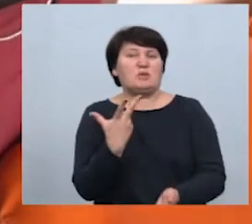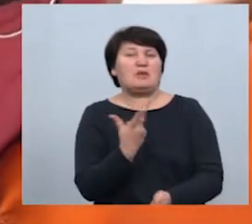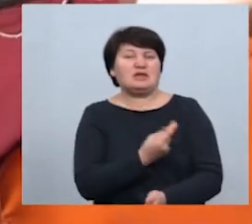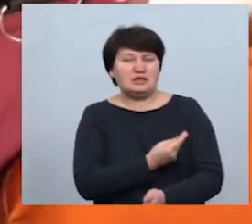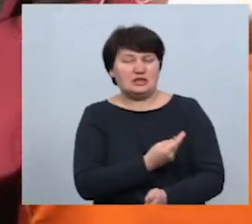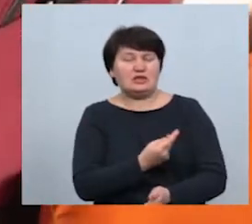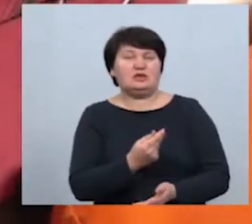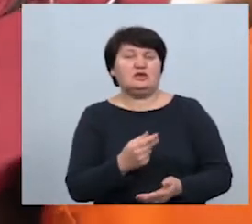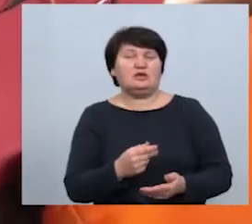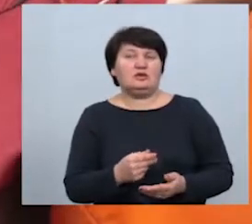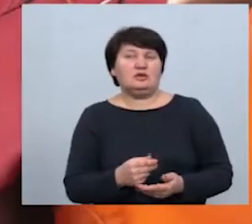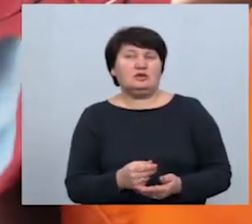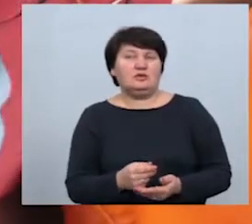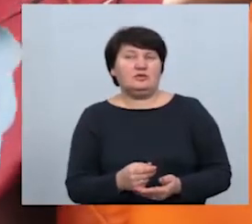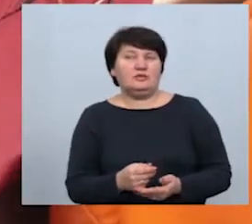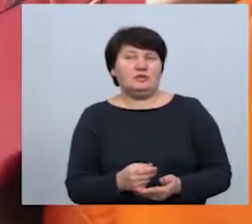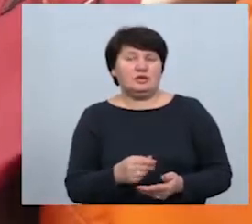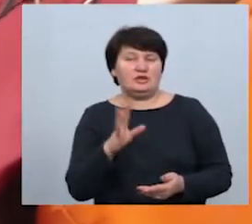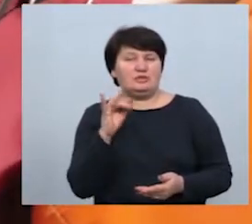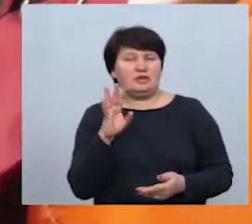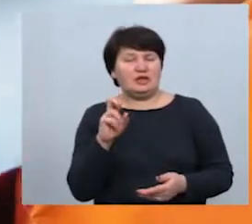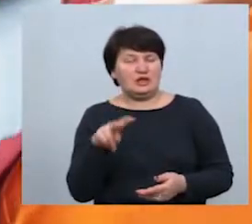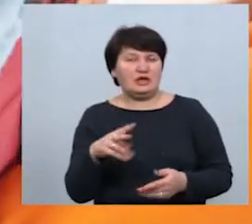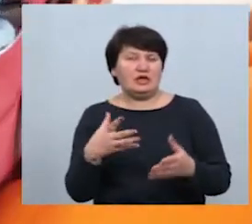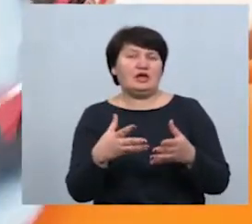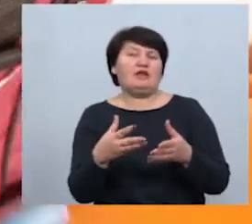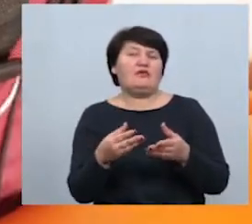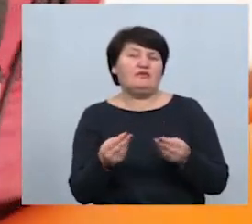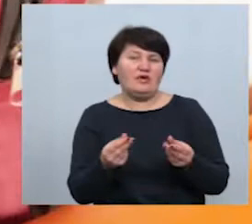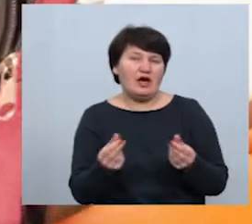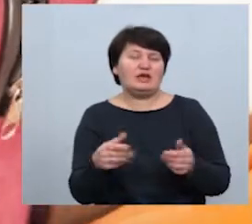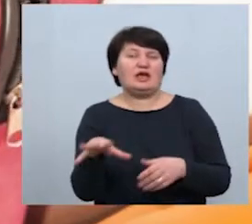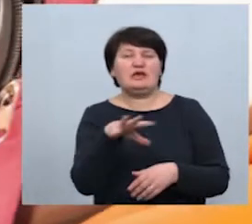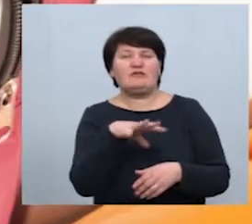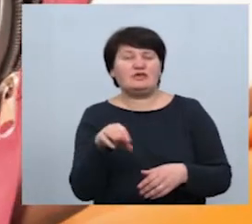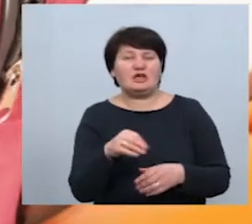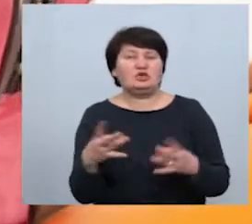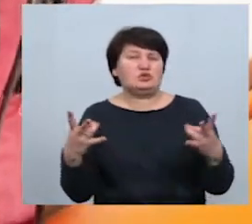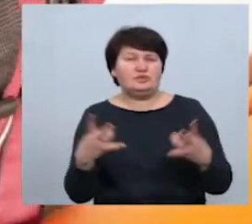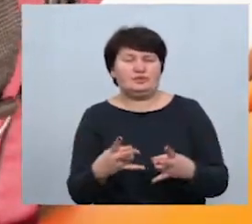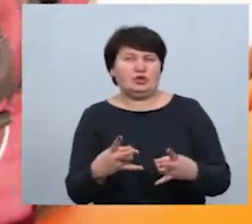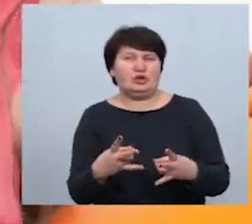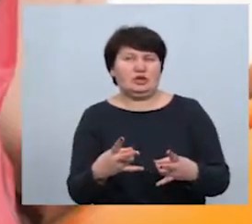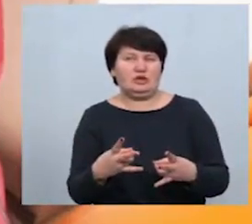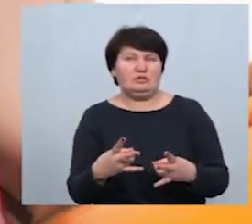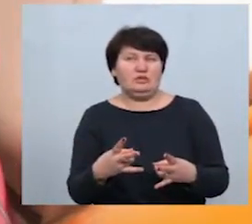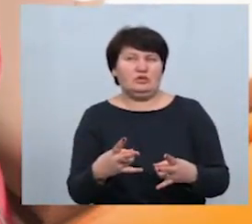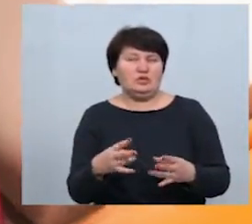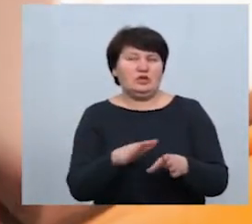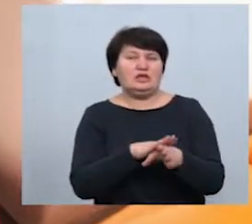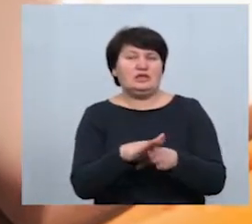септину, бату, і всі решта такої невідкладної допомоги. У нас є ціла сумка,